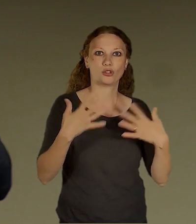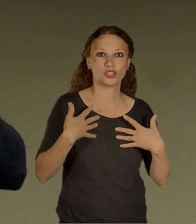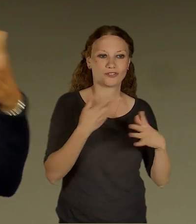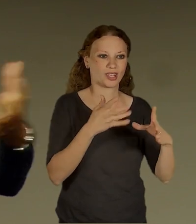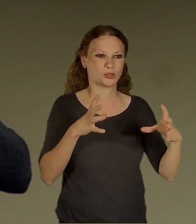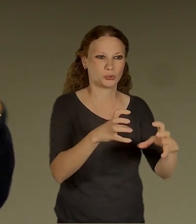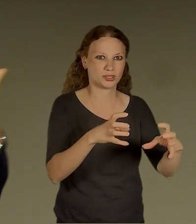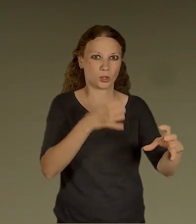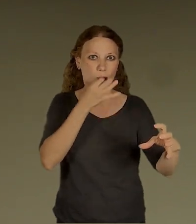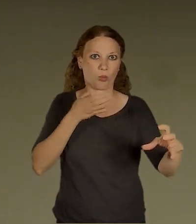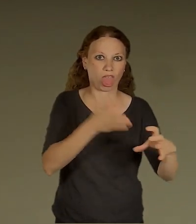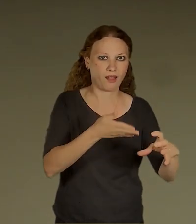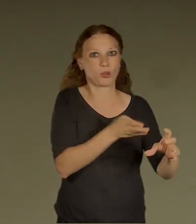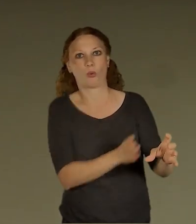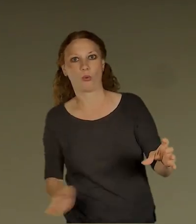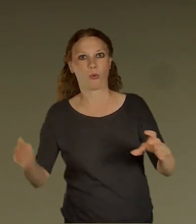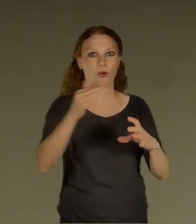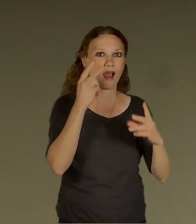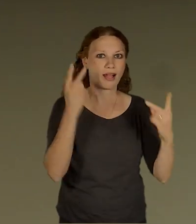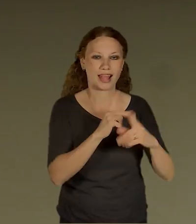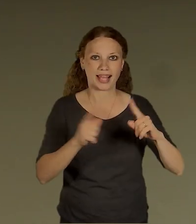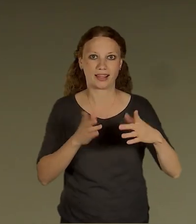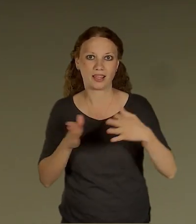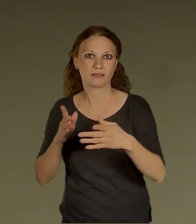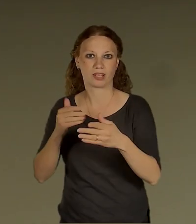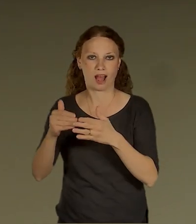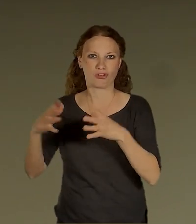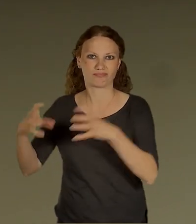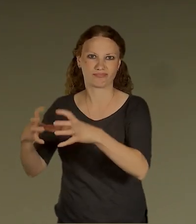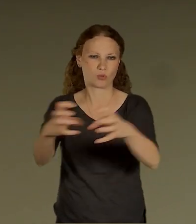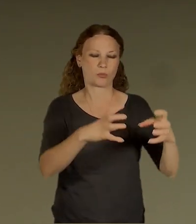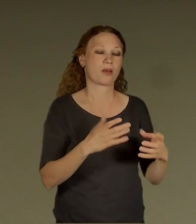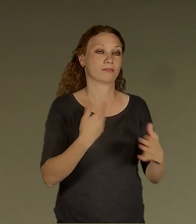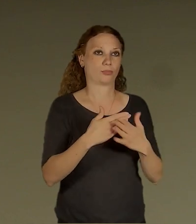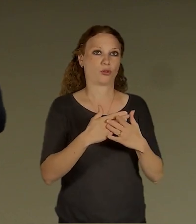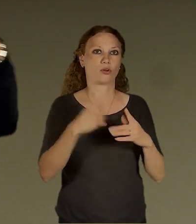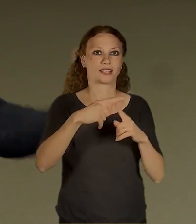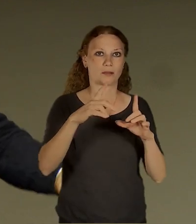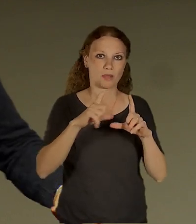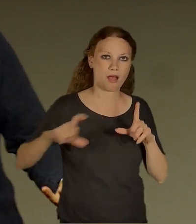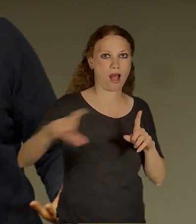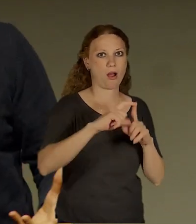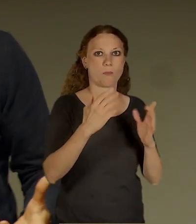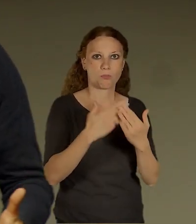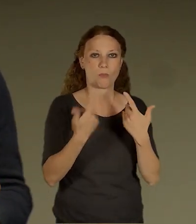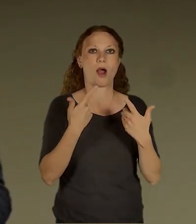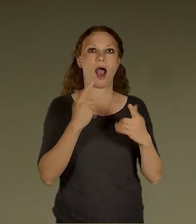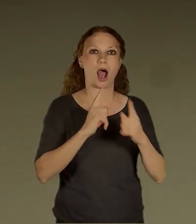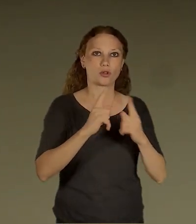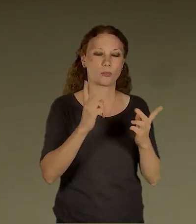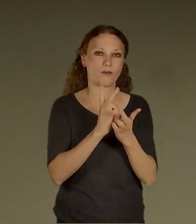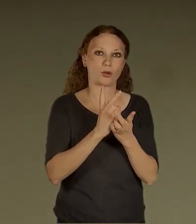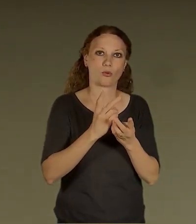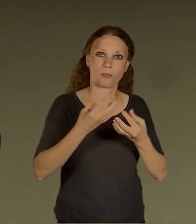a je potřeba tady mít tohle pod kontrolou a ty terminály nám pomáhají jí krotit. Dá se toho tam hodně pokazit a